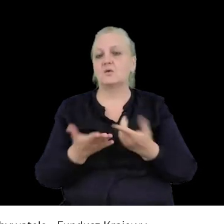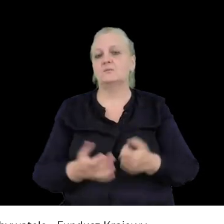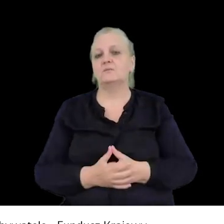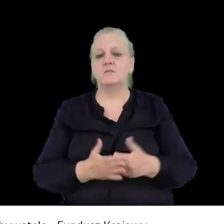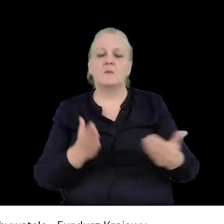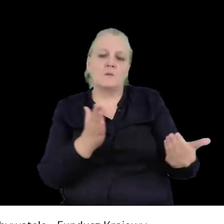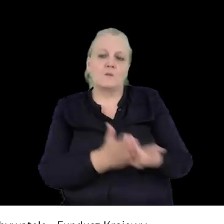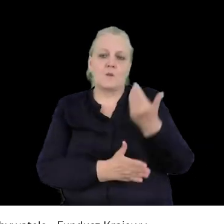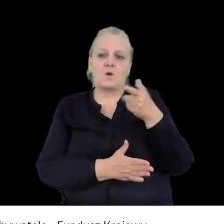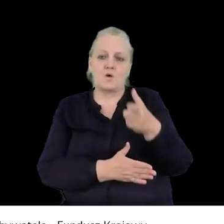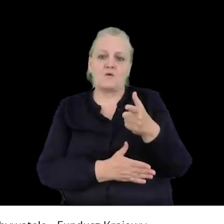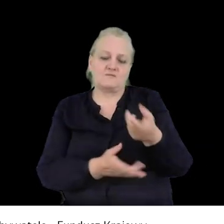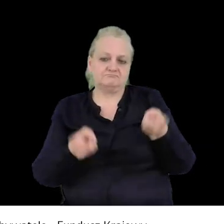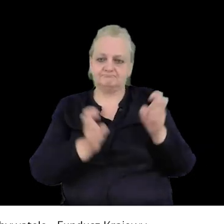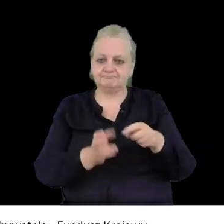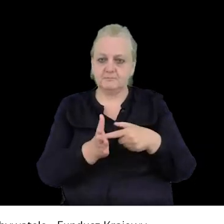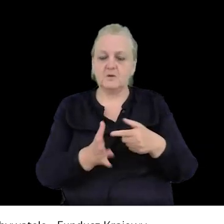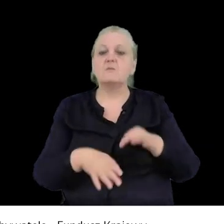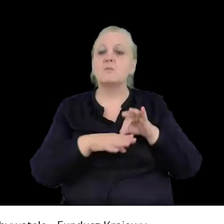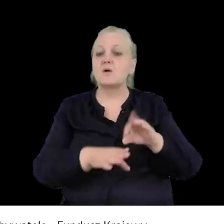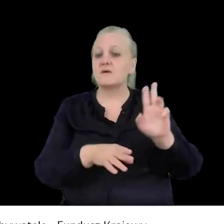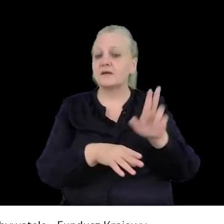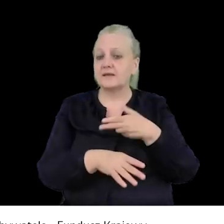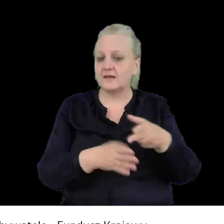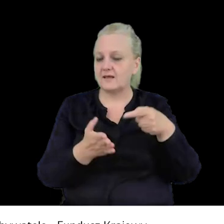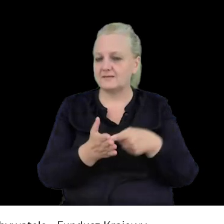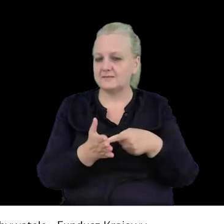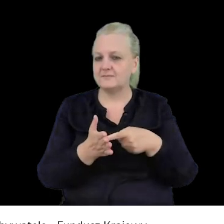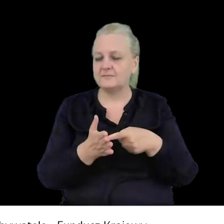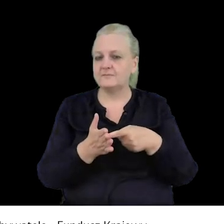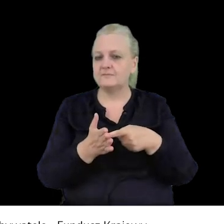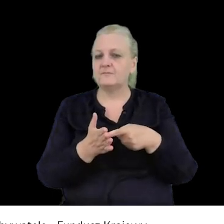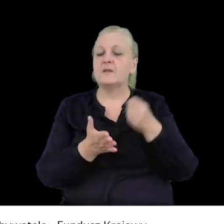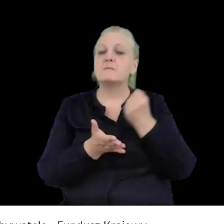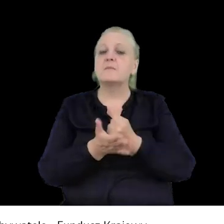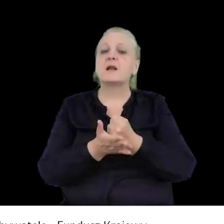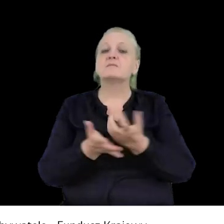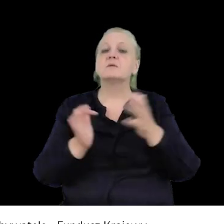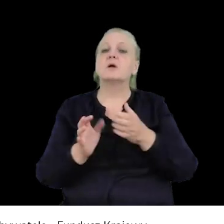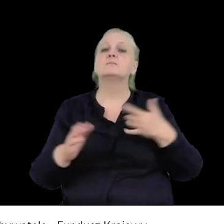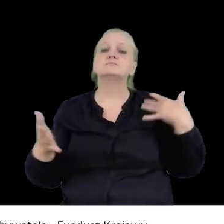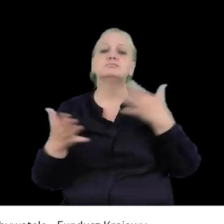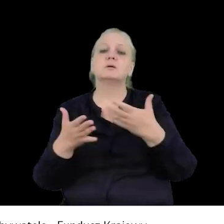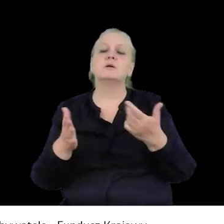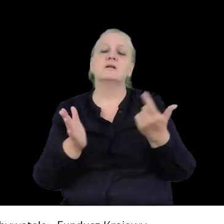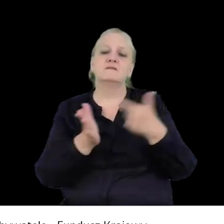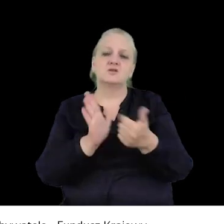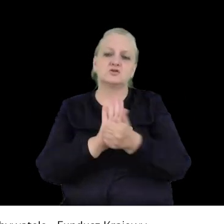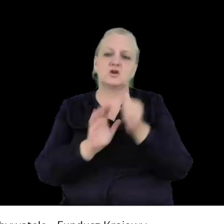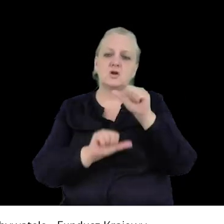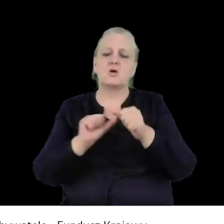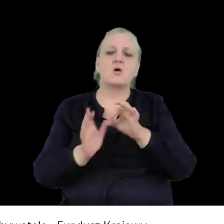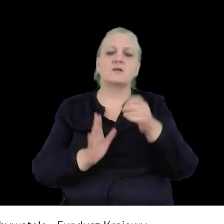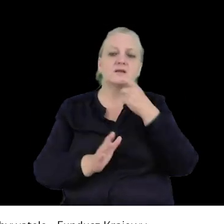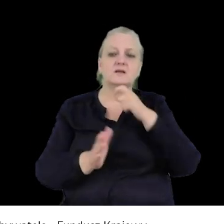nowy, poruszę tak to nazwę, został wprowadzony do prawa o zgromadzeniach pod koniec 2016 roku, od kwietnia